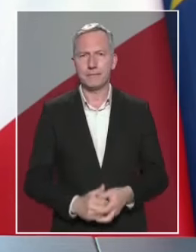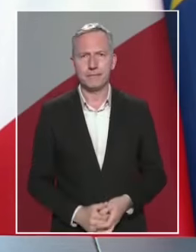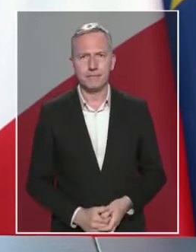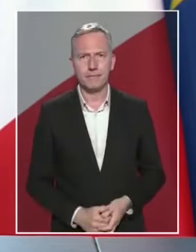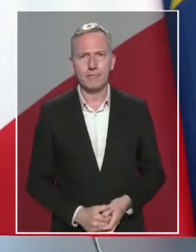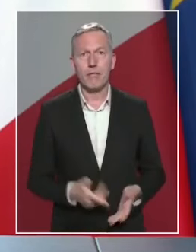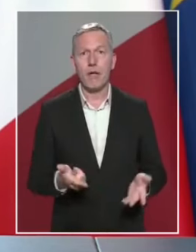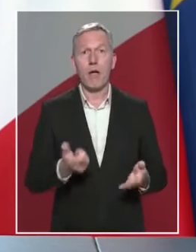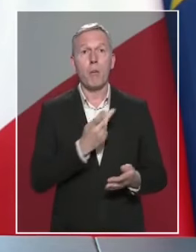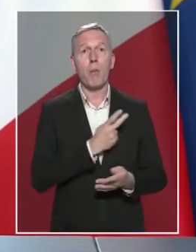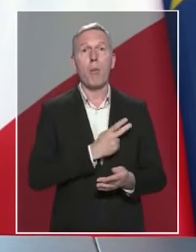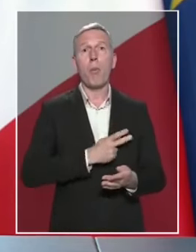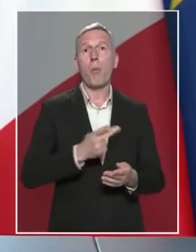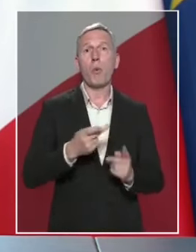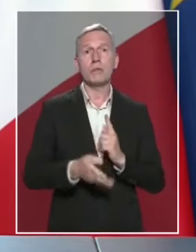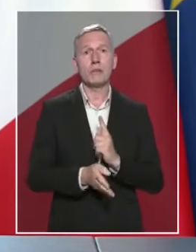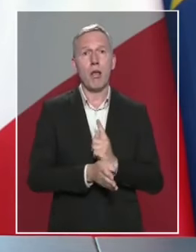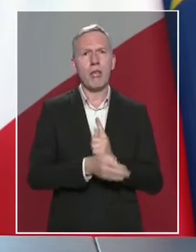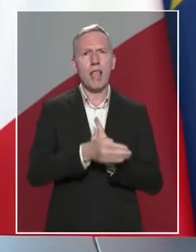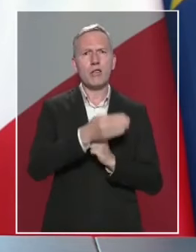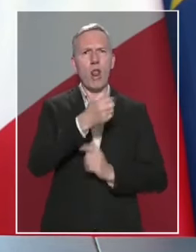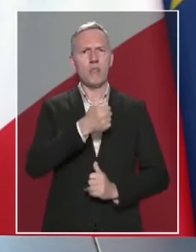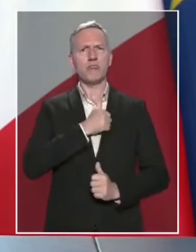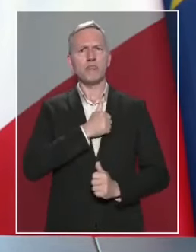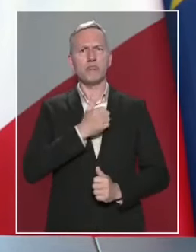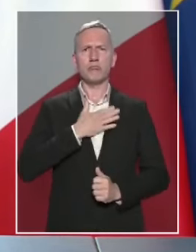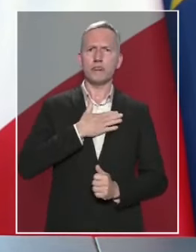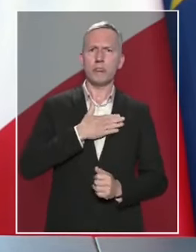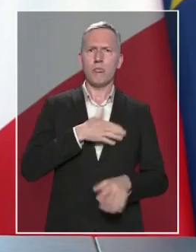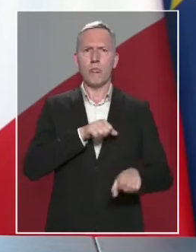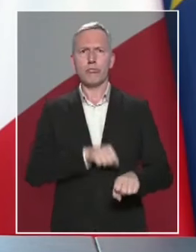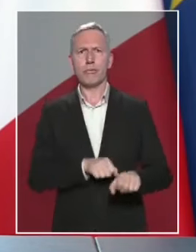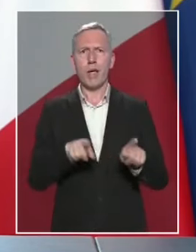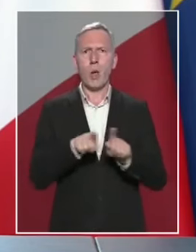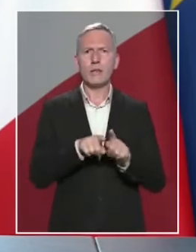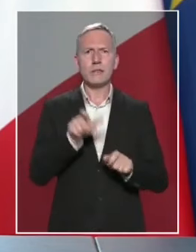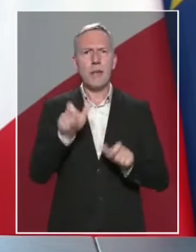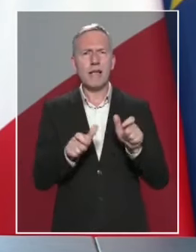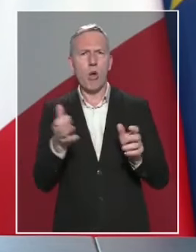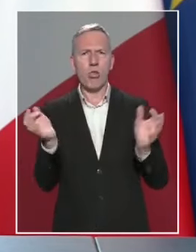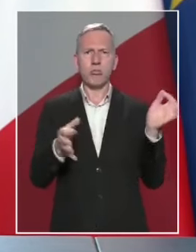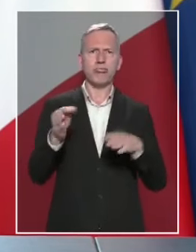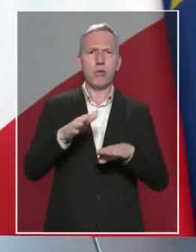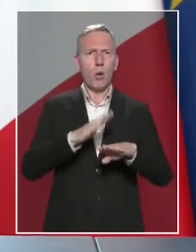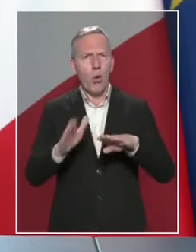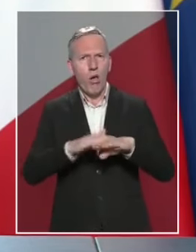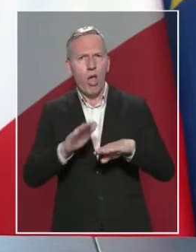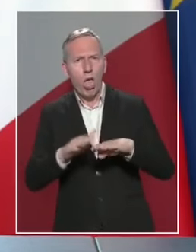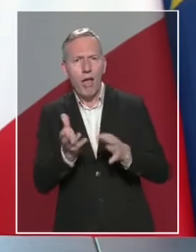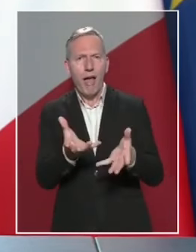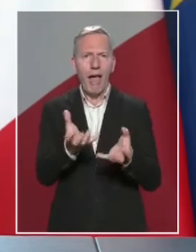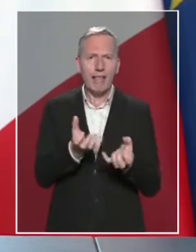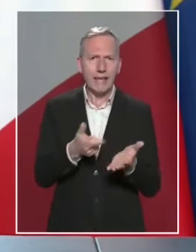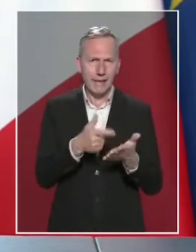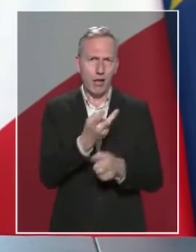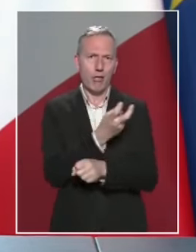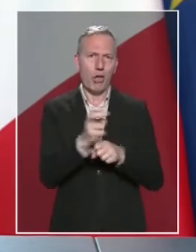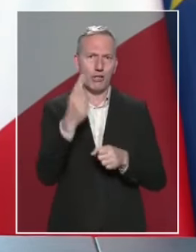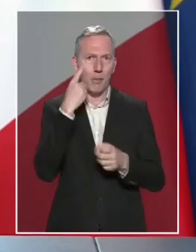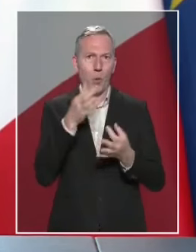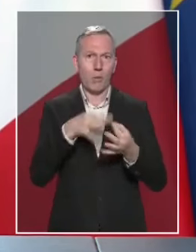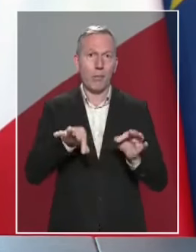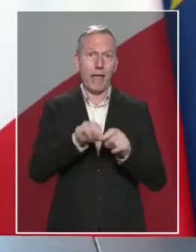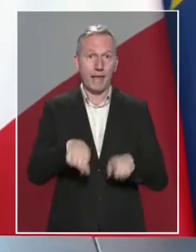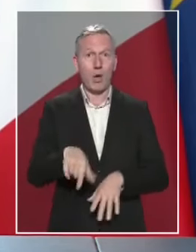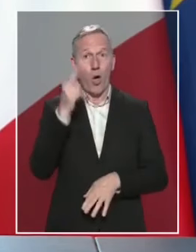La montée des nationalistes, des démagogues, est un danger pour notre nation, mais aussi pour notre Europe, pour